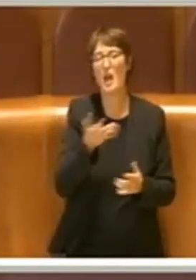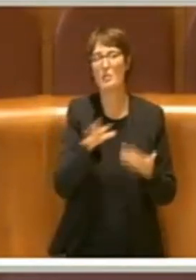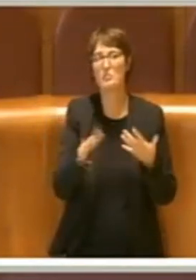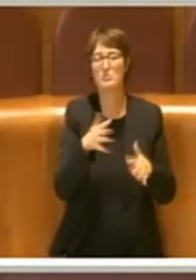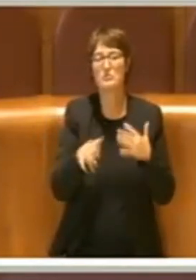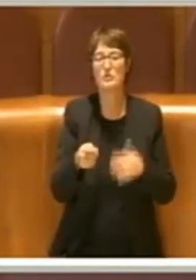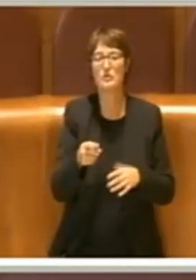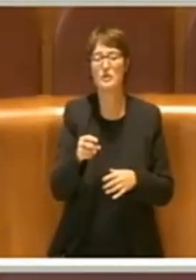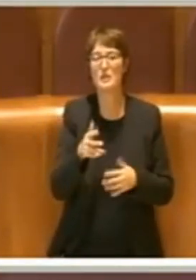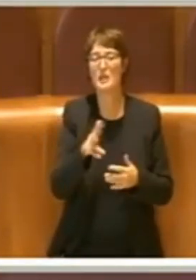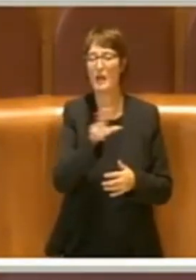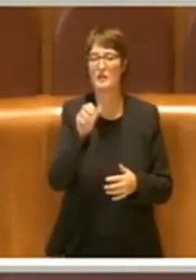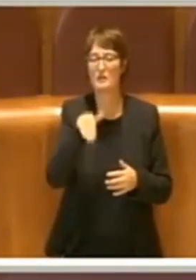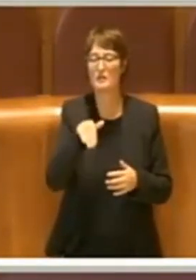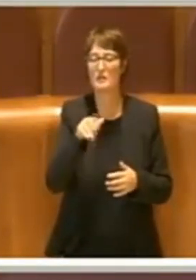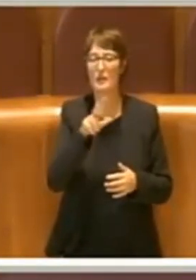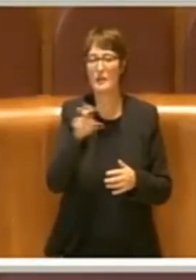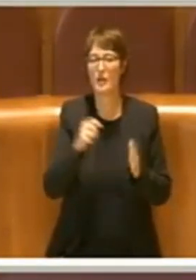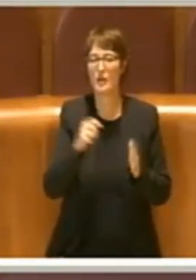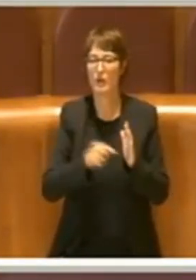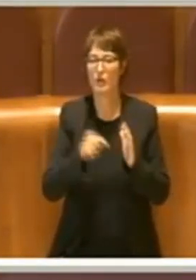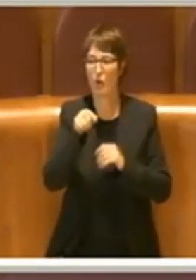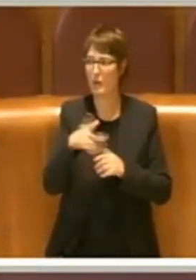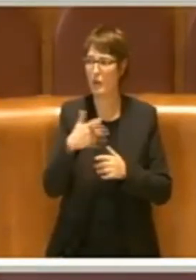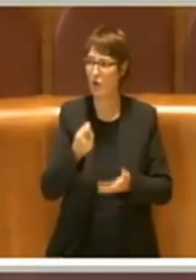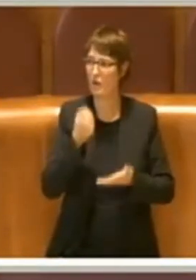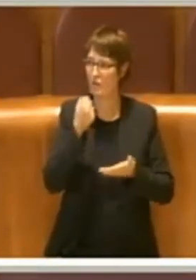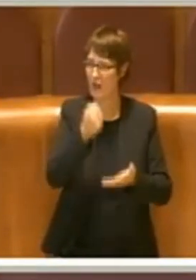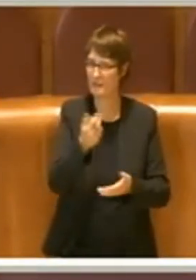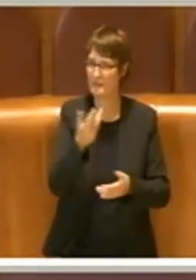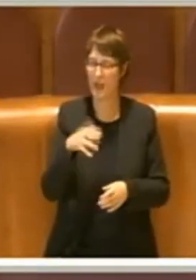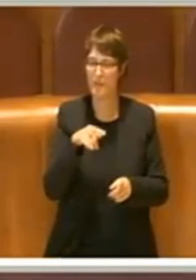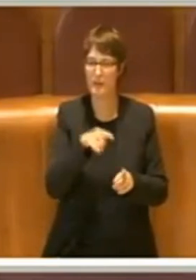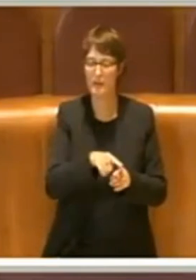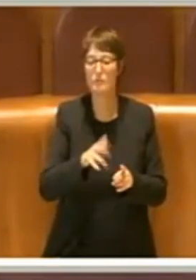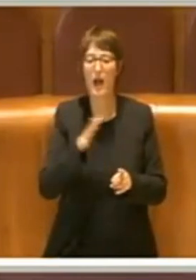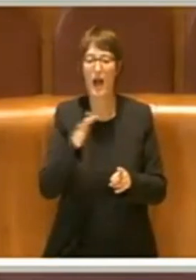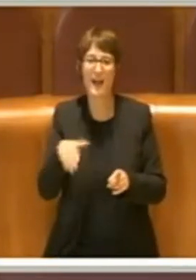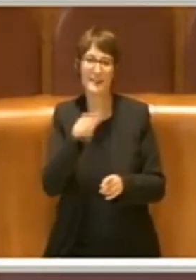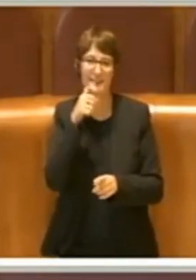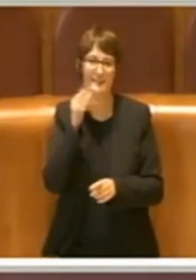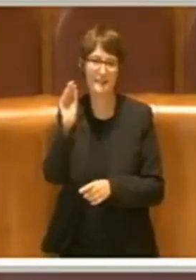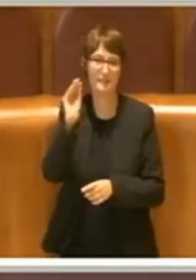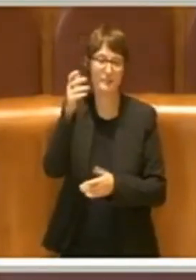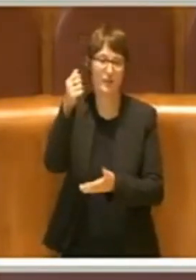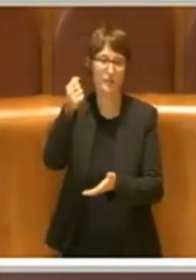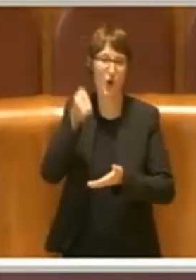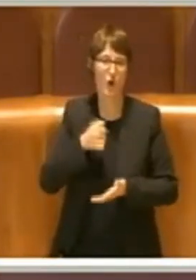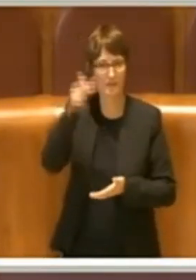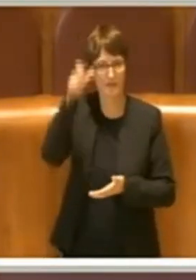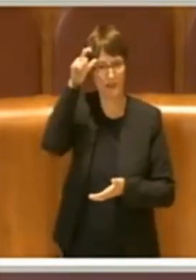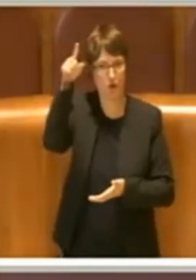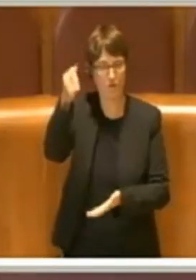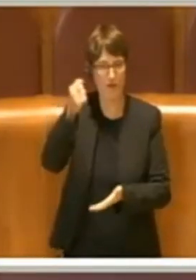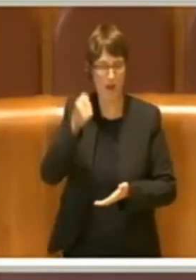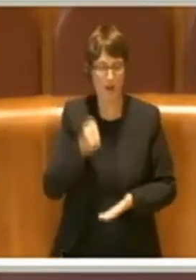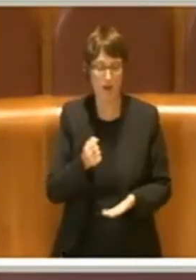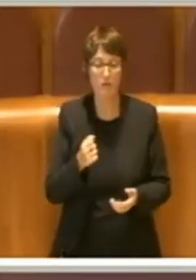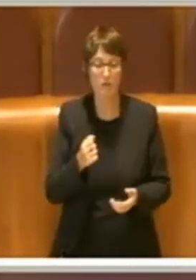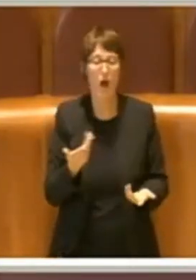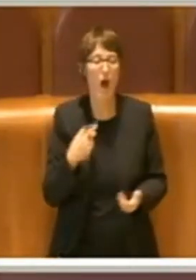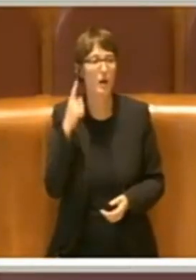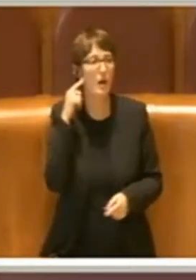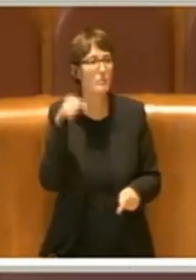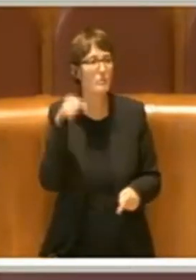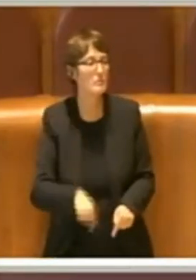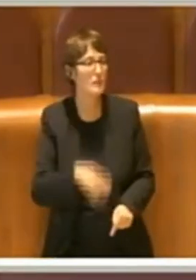diverse centinaia di milioni, e ovviamente bisogna chiedere i fondi al Governo. Allora, sentire gli interventi